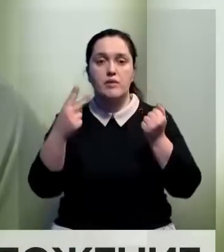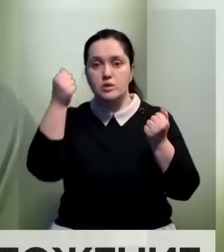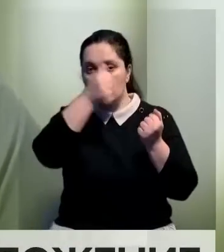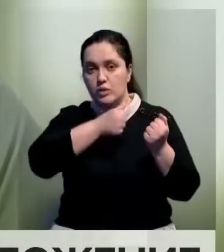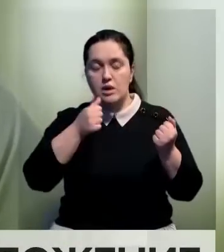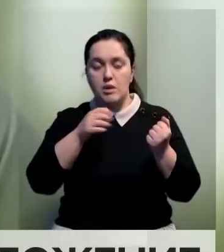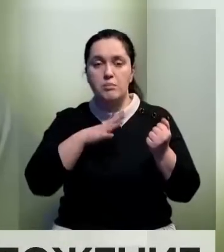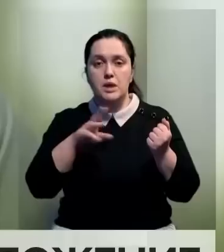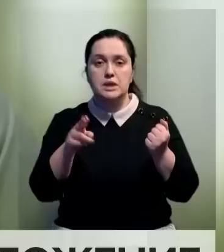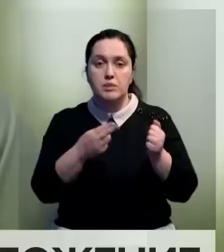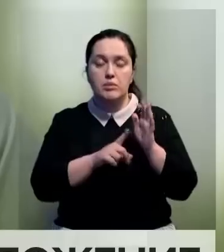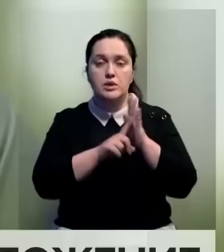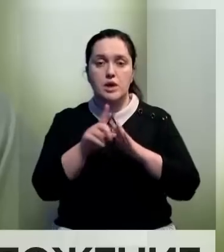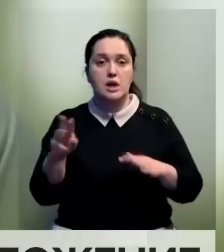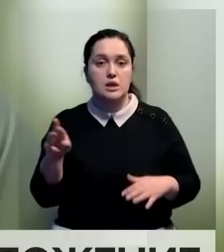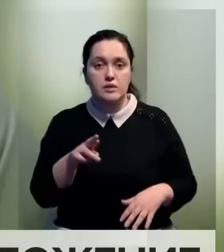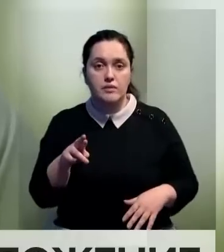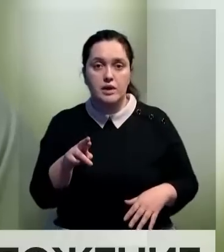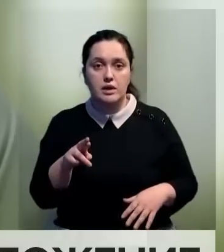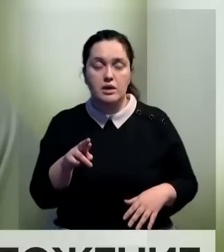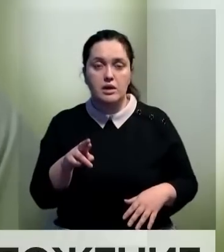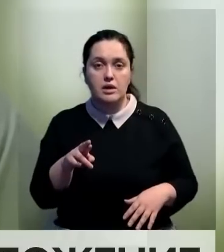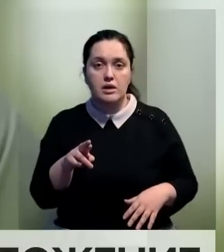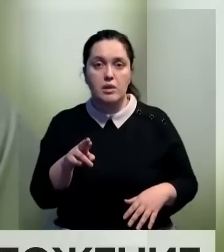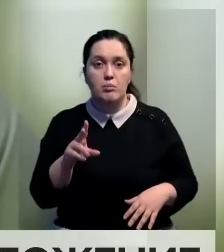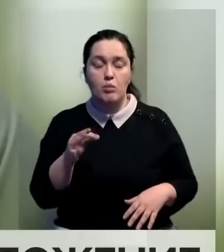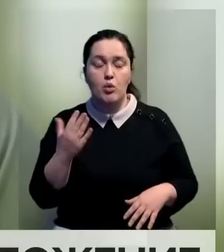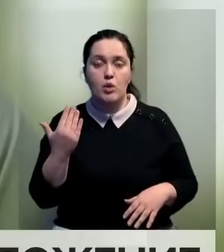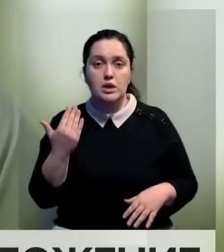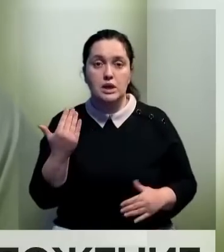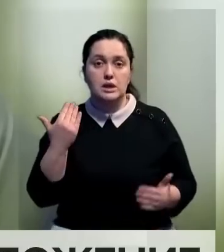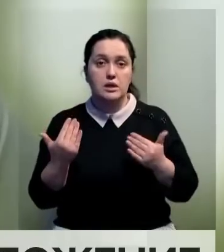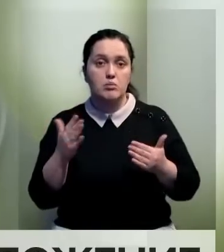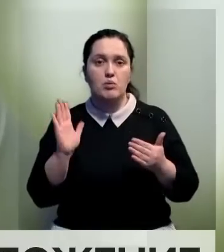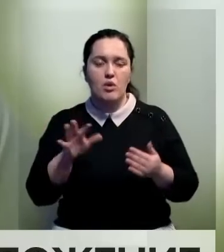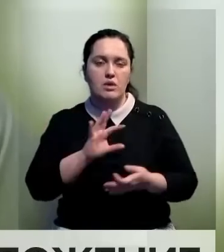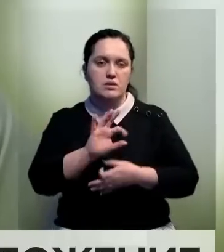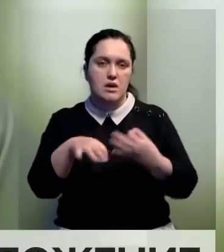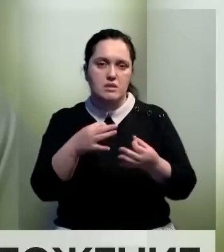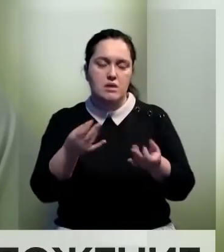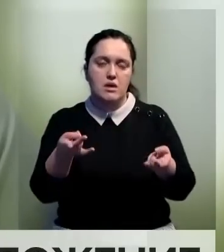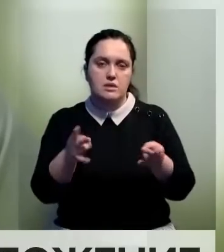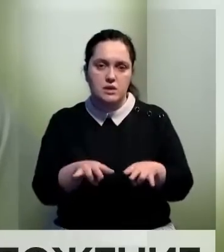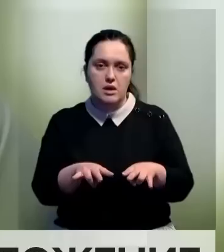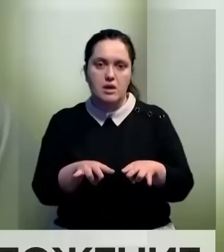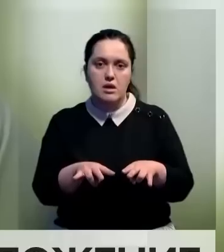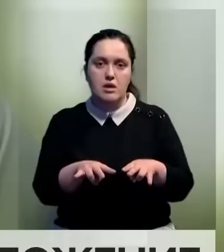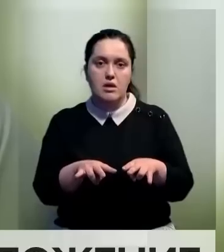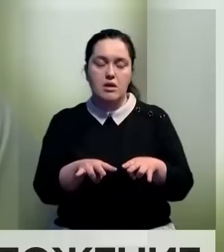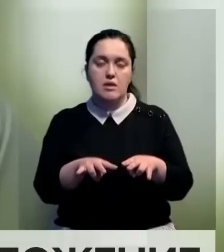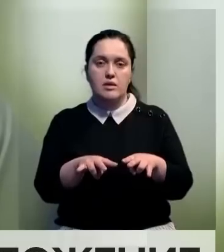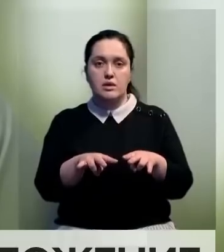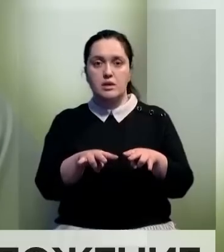конце декабря, в начале января. Они по нему обрабатывают, если будет остаток лимита. То есть выдача постоянно идет.